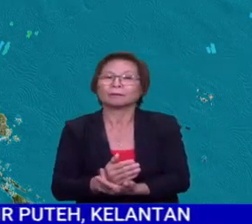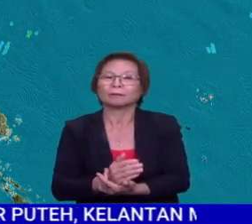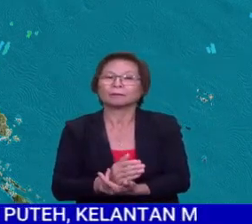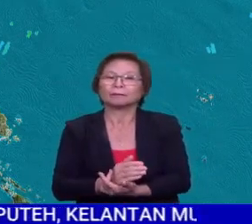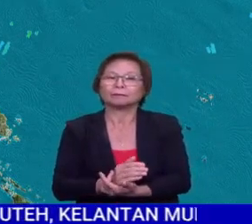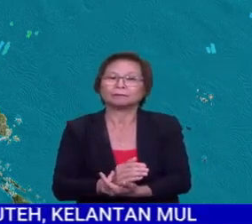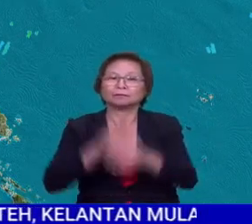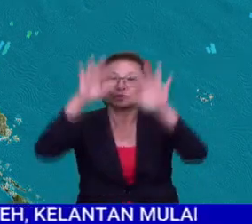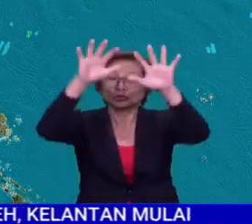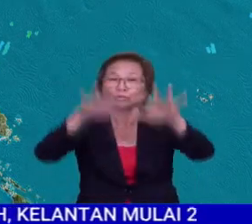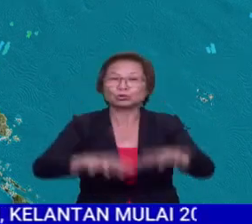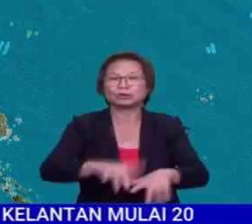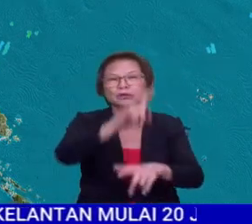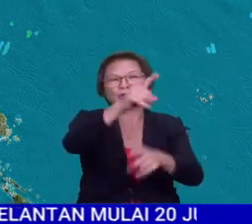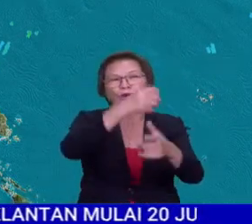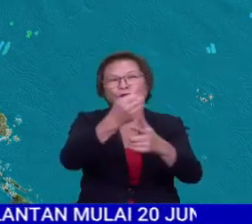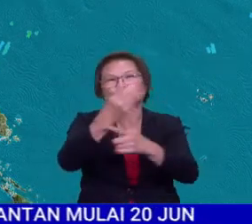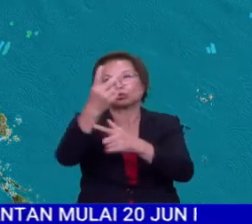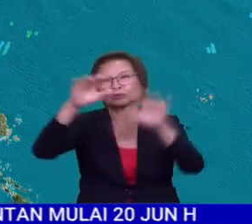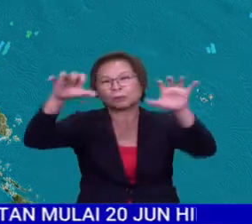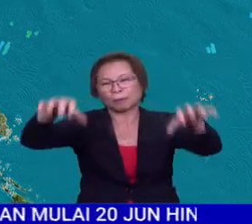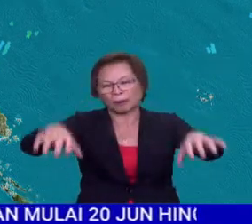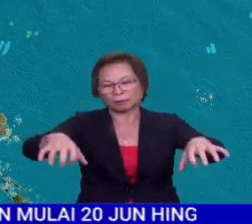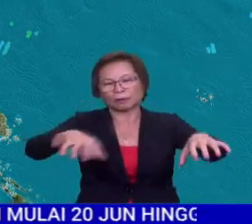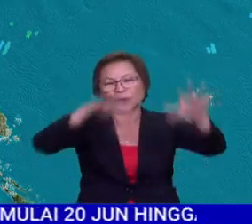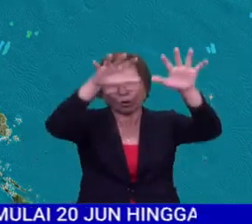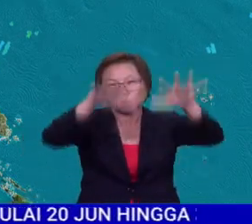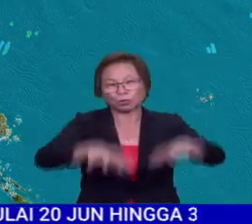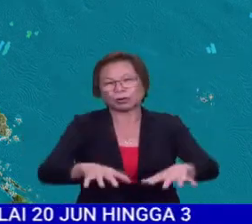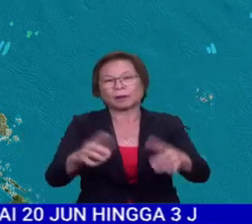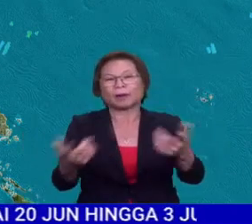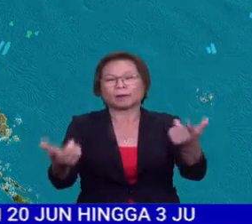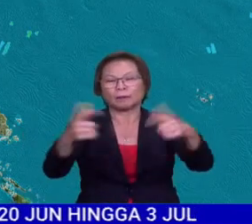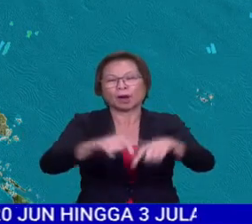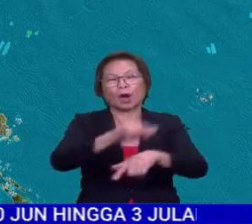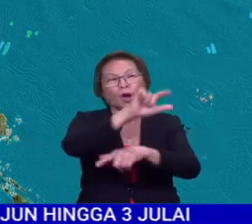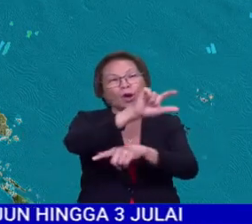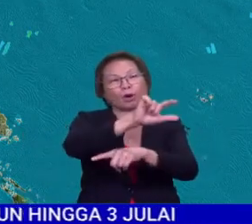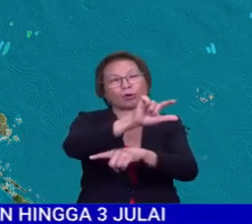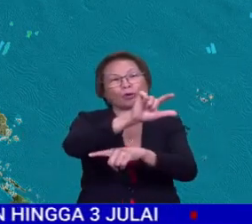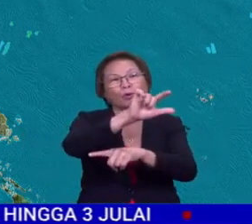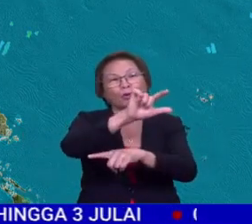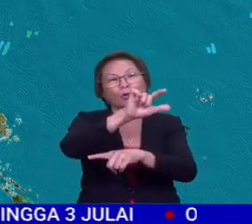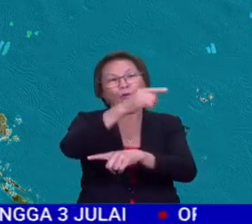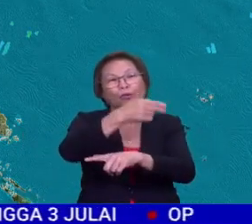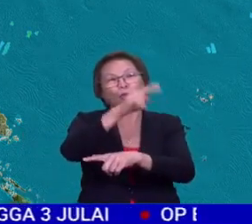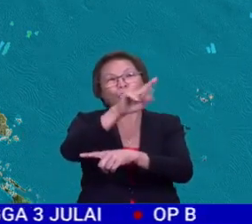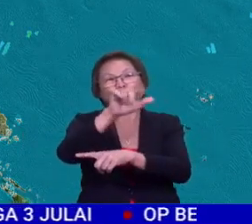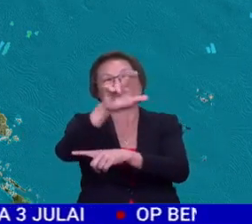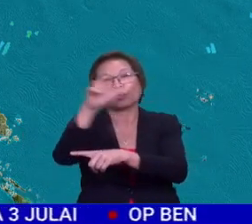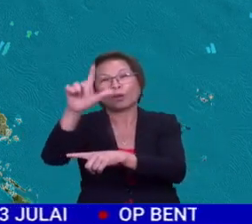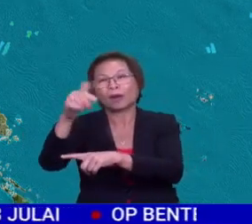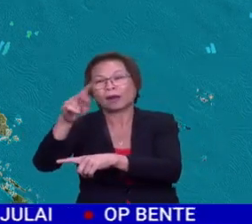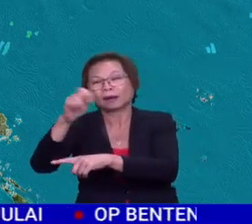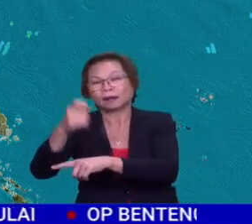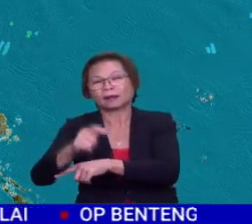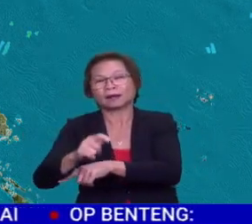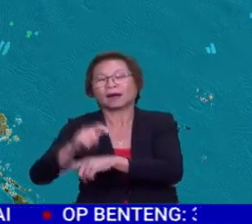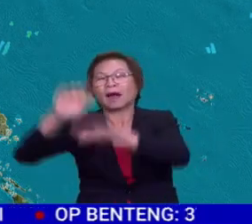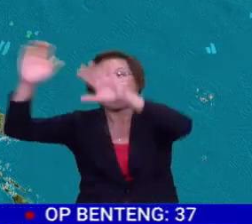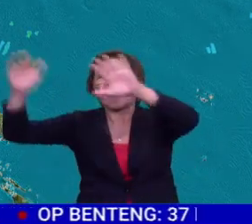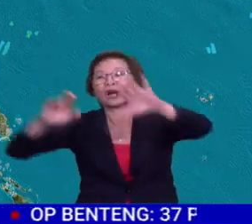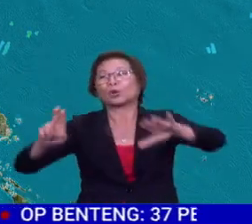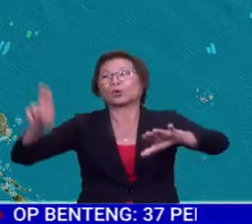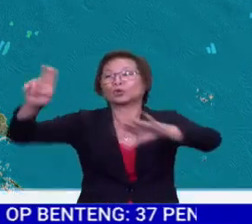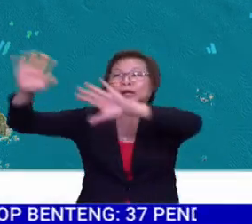juga, hujan di satu dua tempat kini juga berlaku di daerah Hulu Langat dan selari dengan angin daripada arah Tenggara, hujan